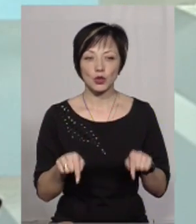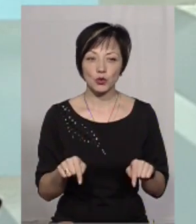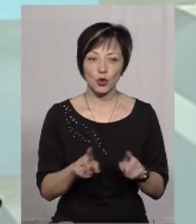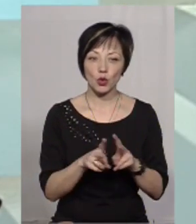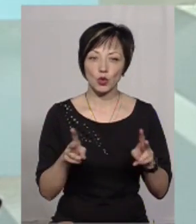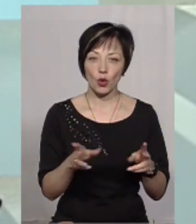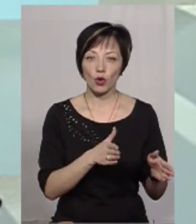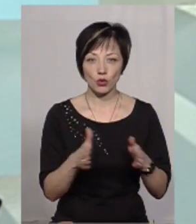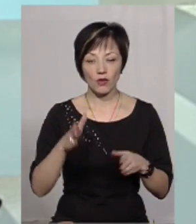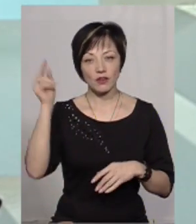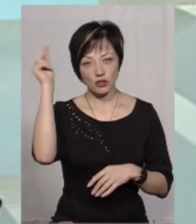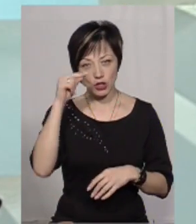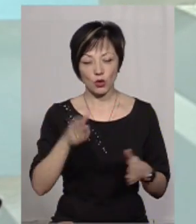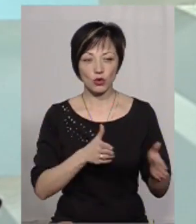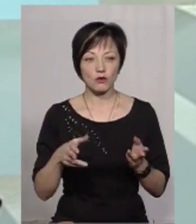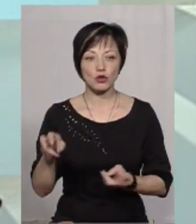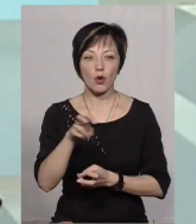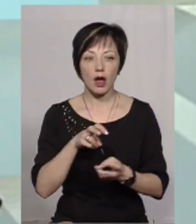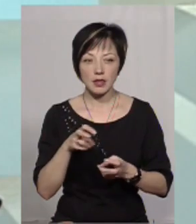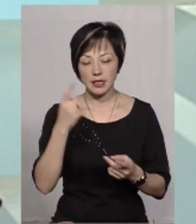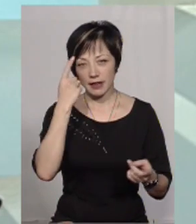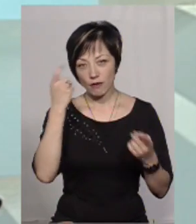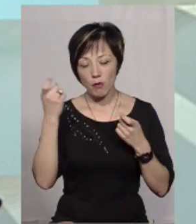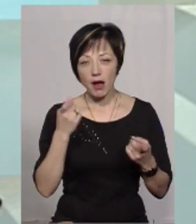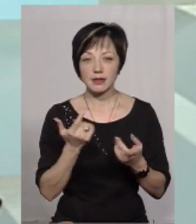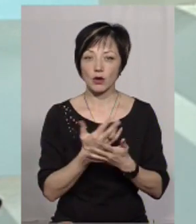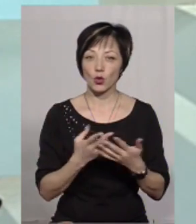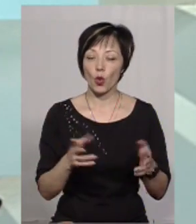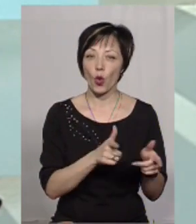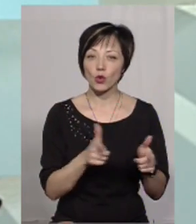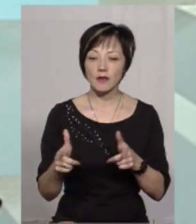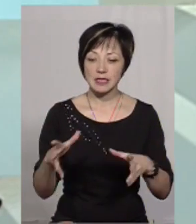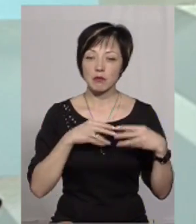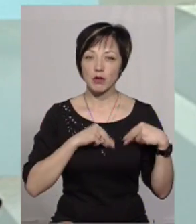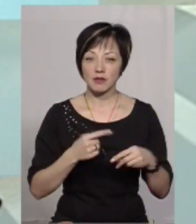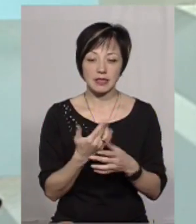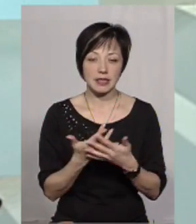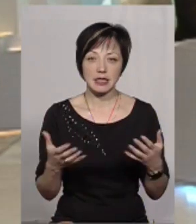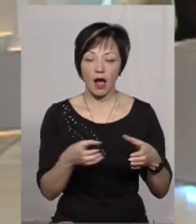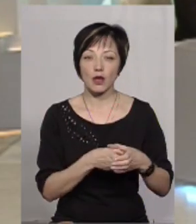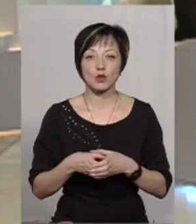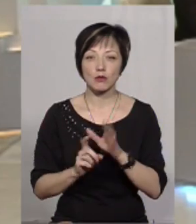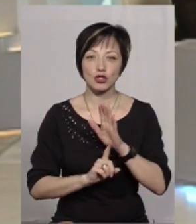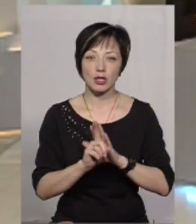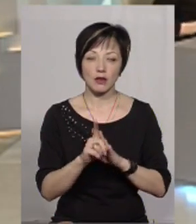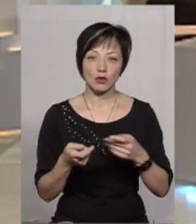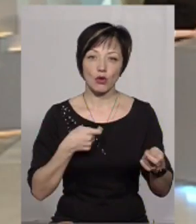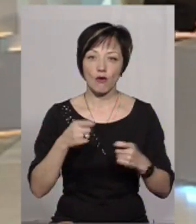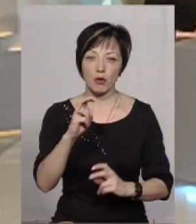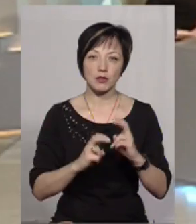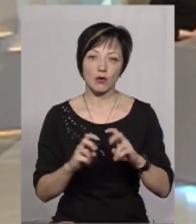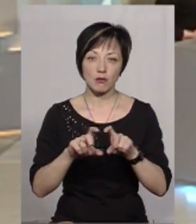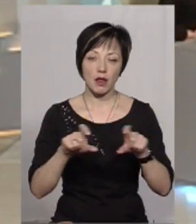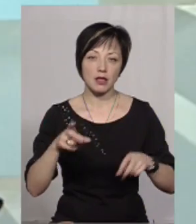ті, хто готові вчитися, ті, хто готові шукати за інформацією, ті, хто готові співпрацювати в різних асоціаціях, починаючи від торгово